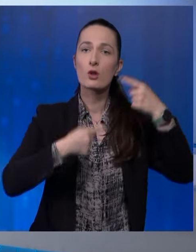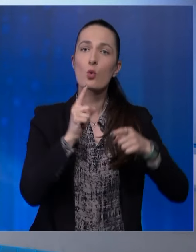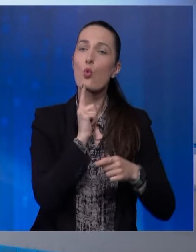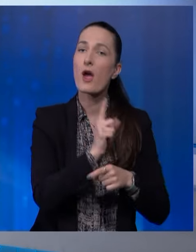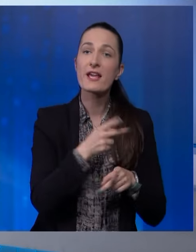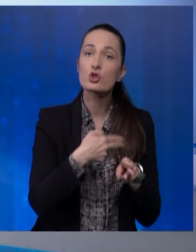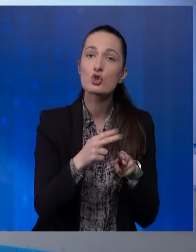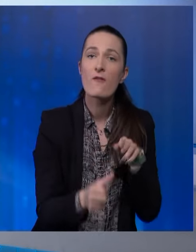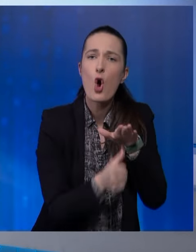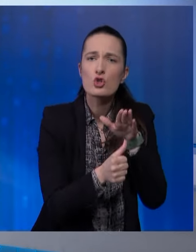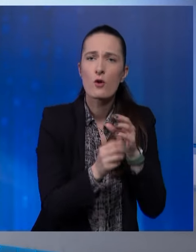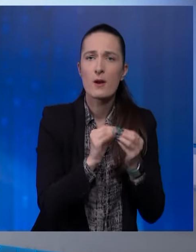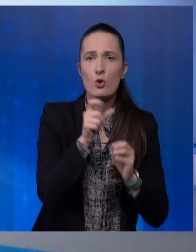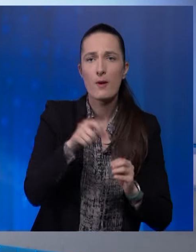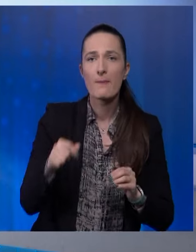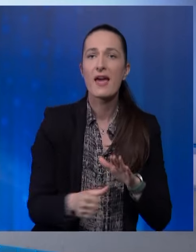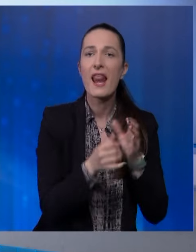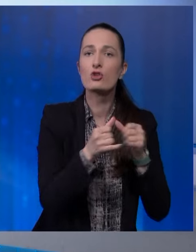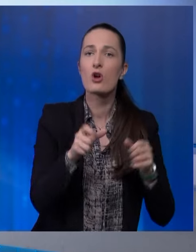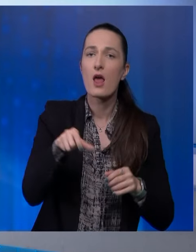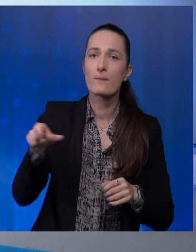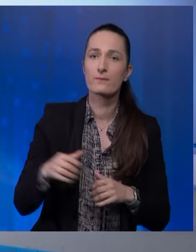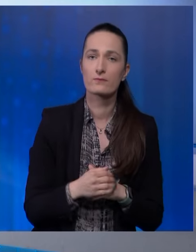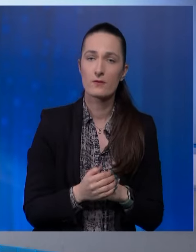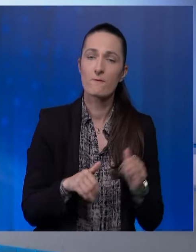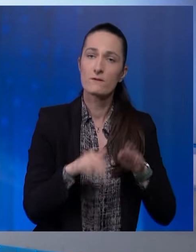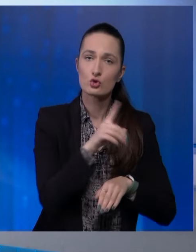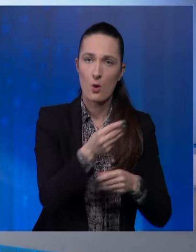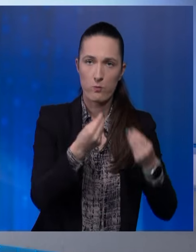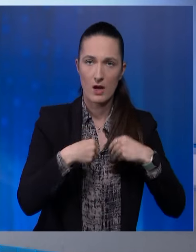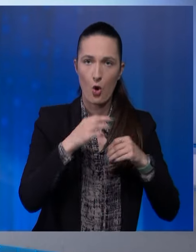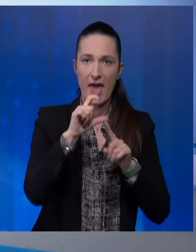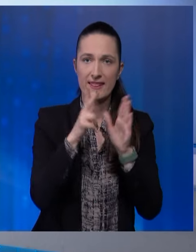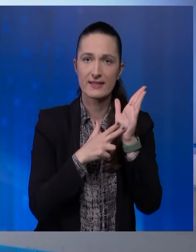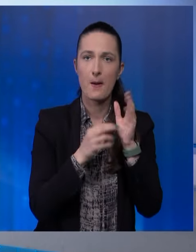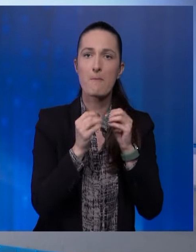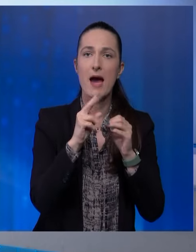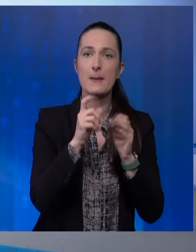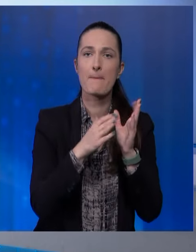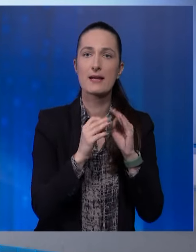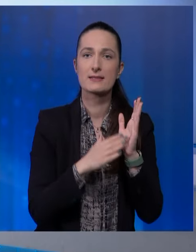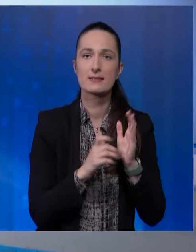politiku koja ne rješava osnovne probleme građana. Više u prilogu, Edina Barimc.